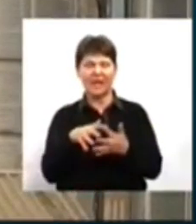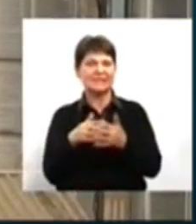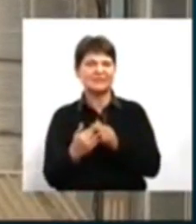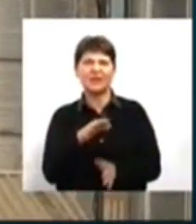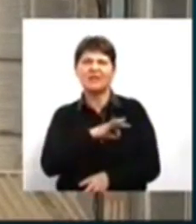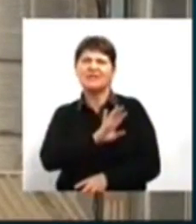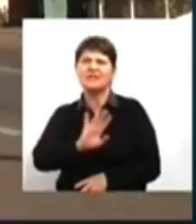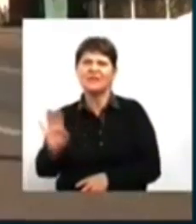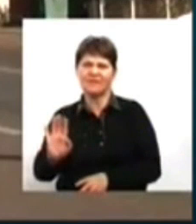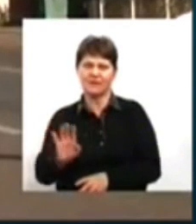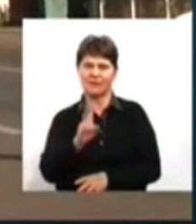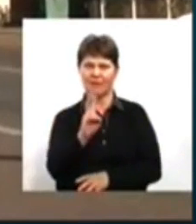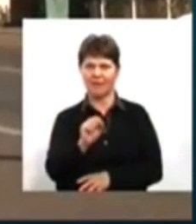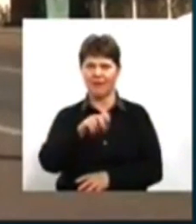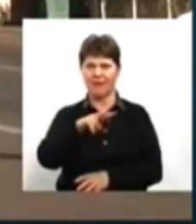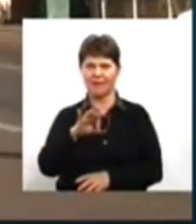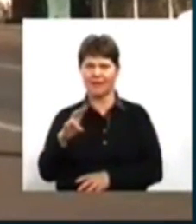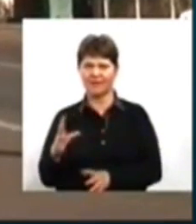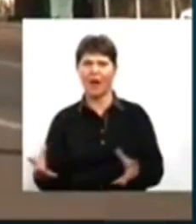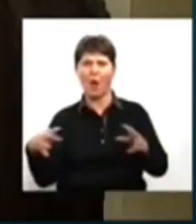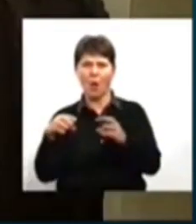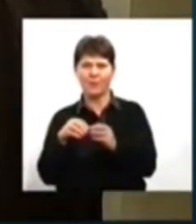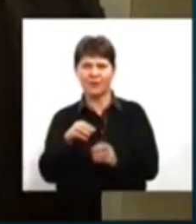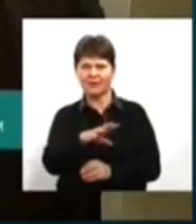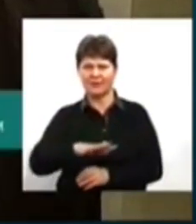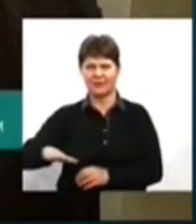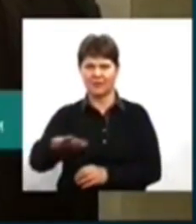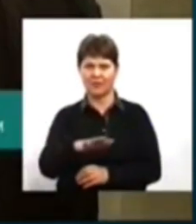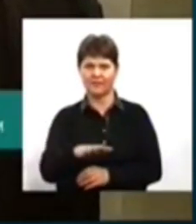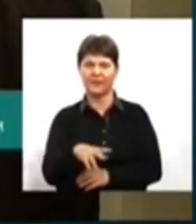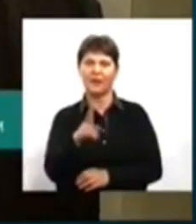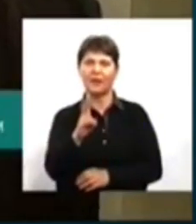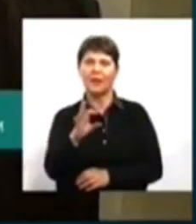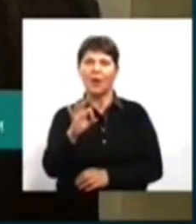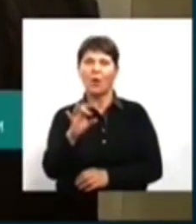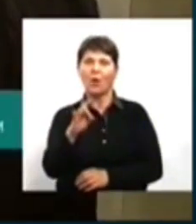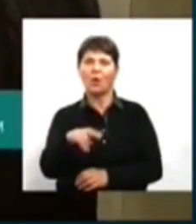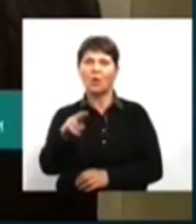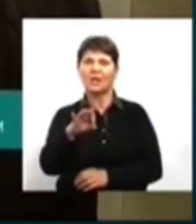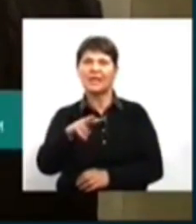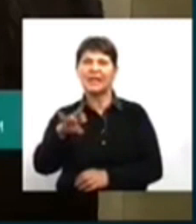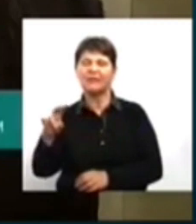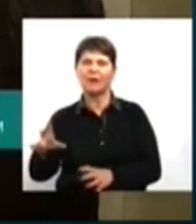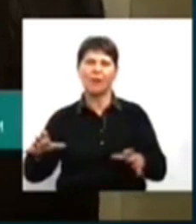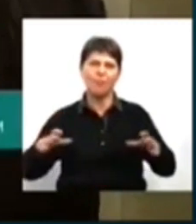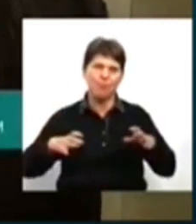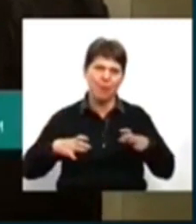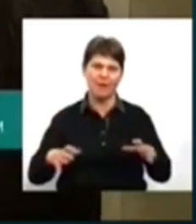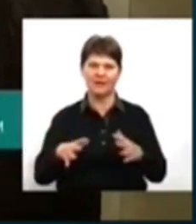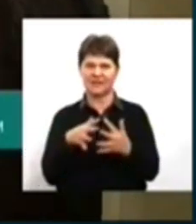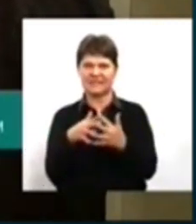приєднуватись до Калинівської об'єднаної територіальної громади. Корделівка – найбагатше село в Калинівському районі,